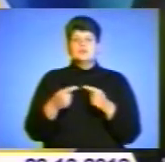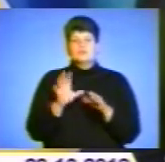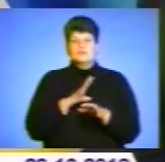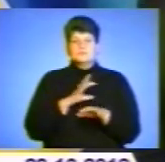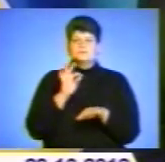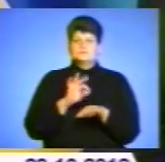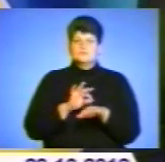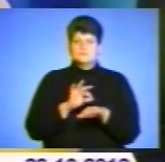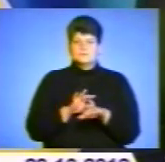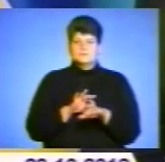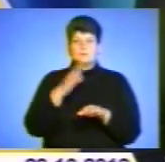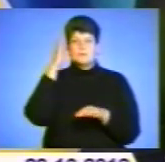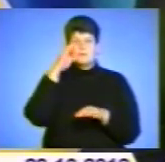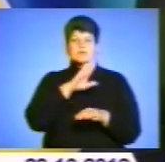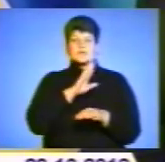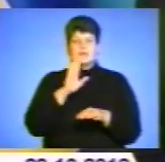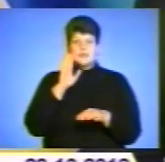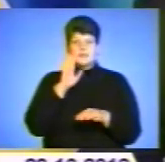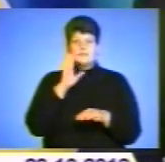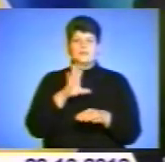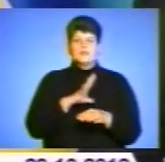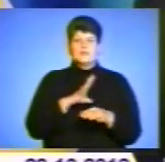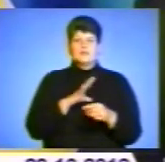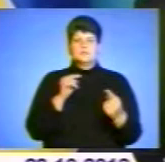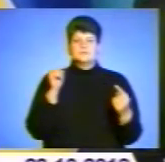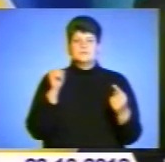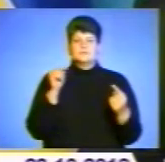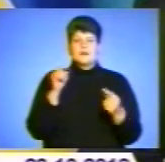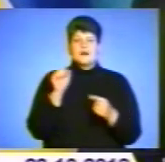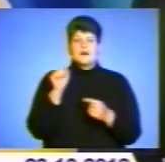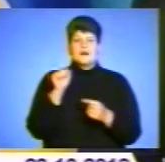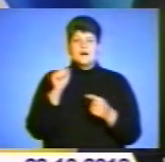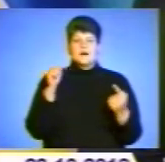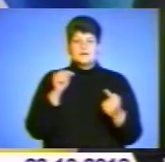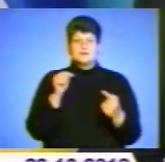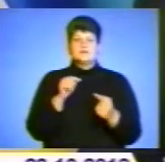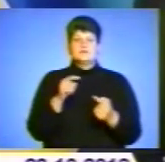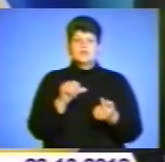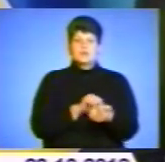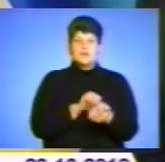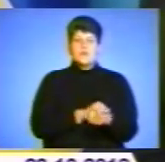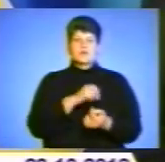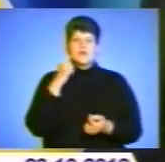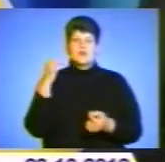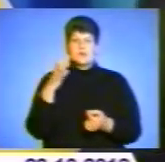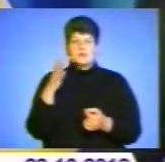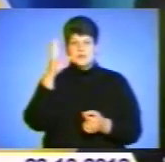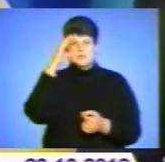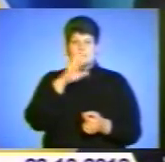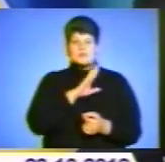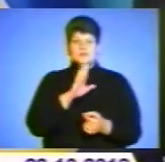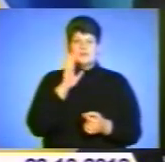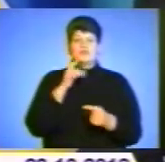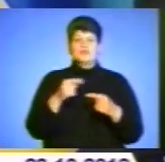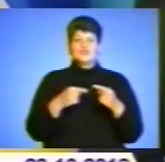батьків, і асоціальну поведінку, алкоголізм, наркоманію, через безробіття,